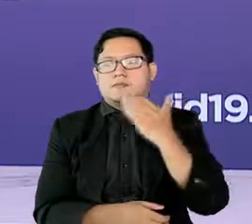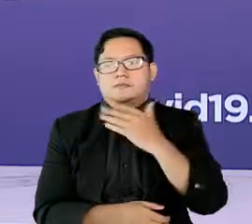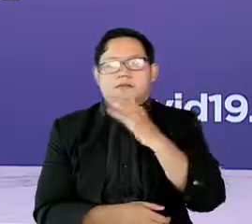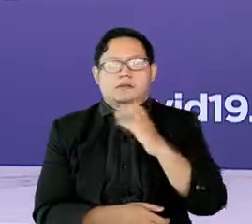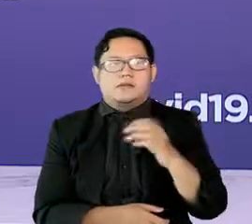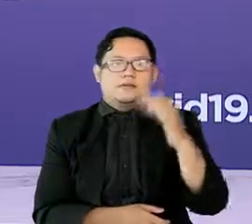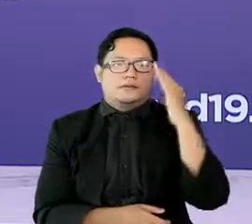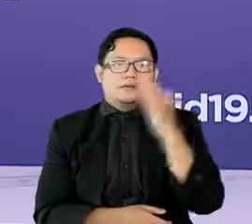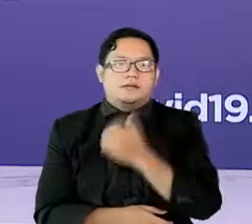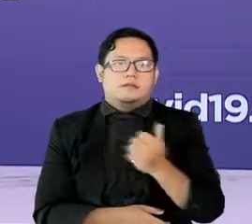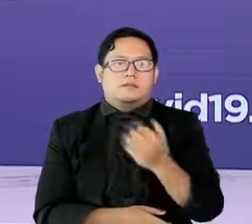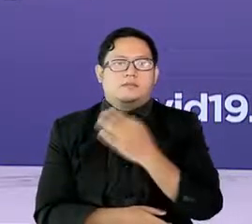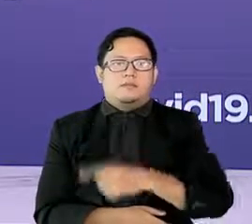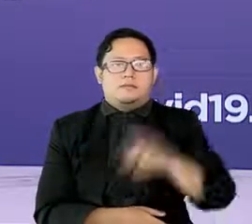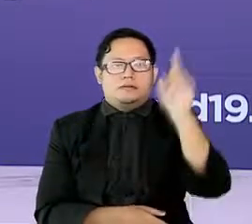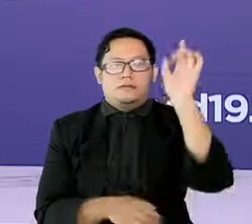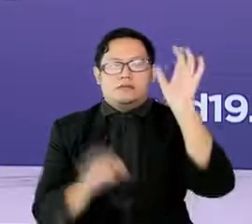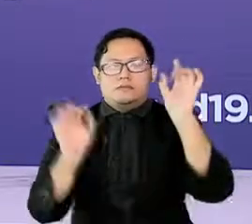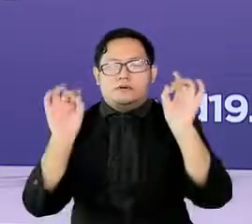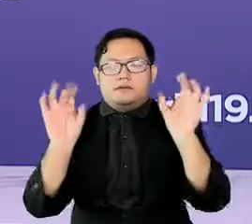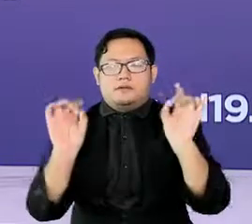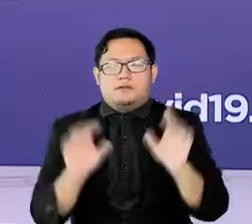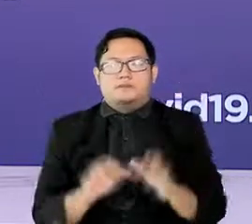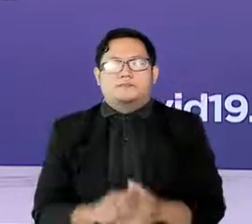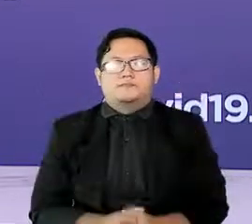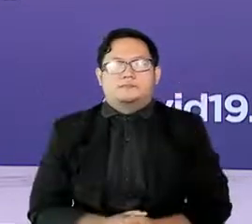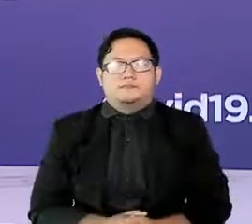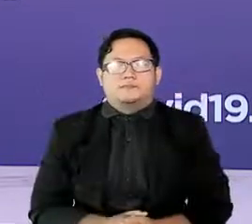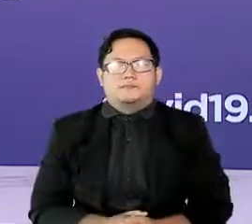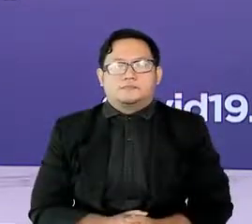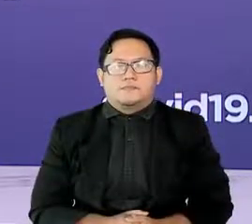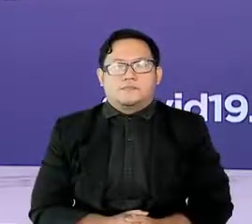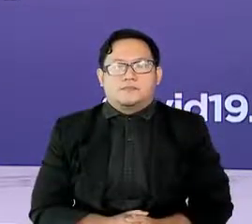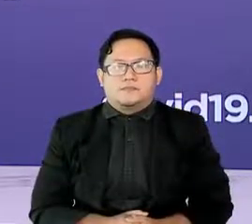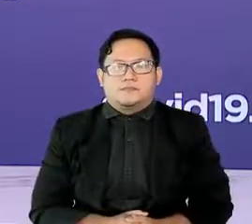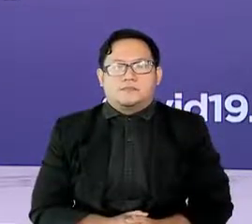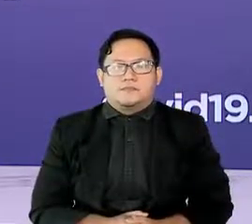Selamat sore. Wassalamualaikum warahmatullahi wabarakatuh.